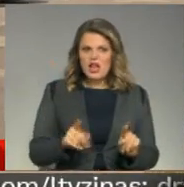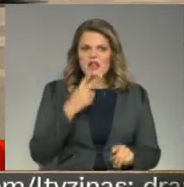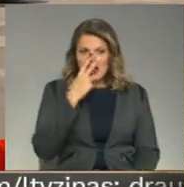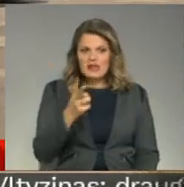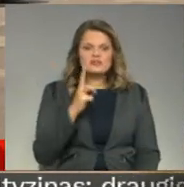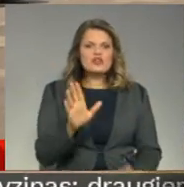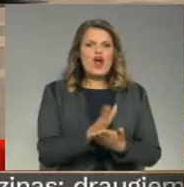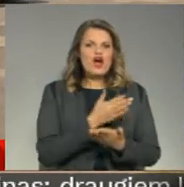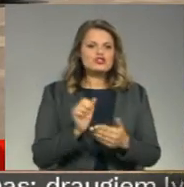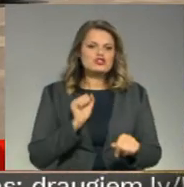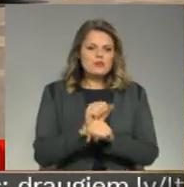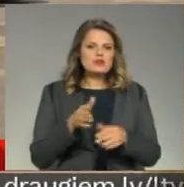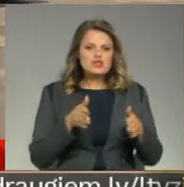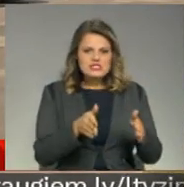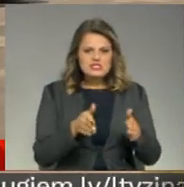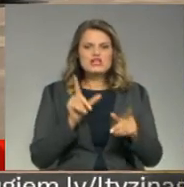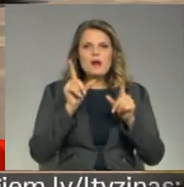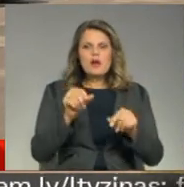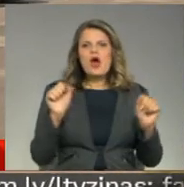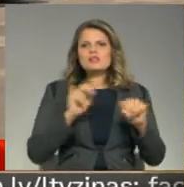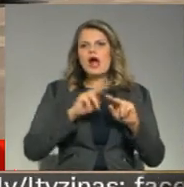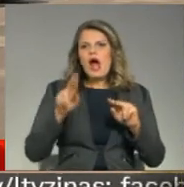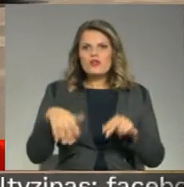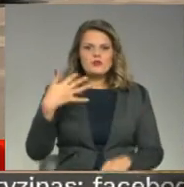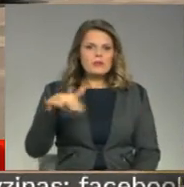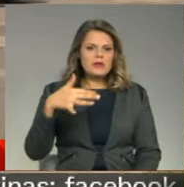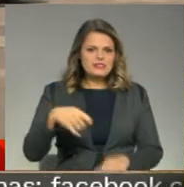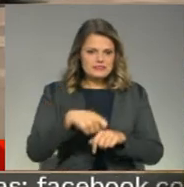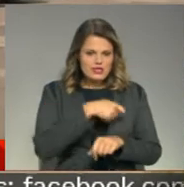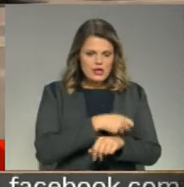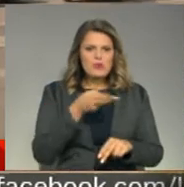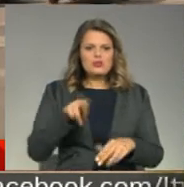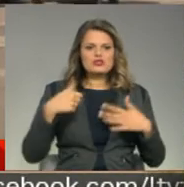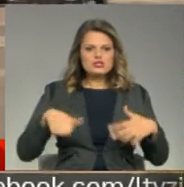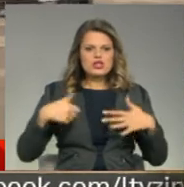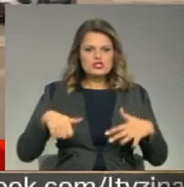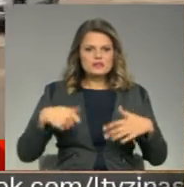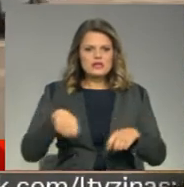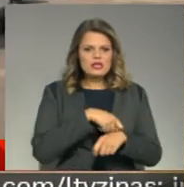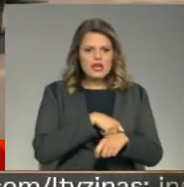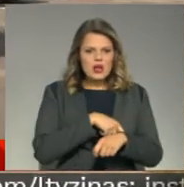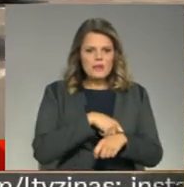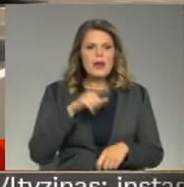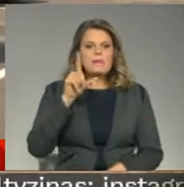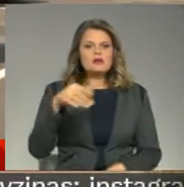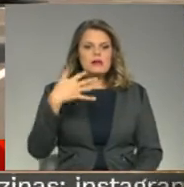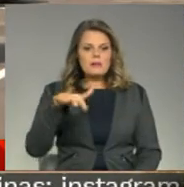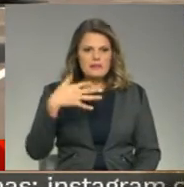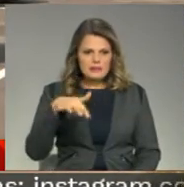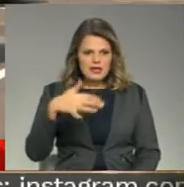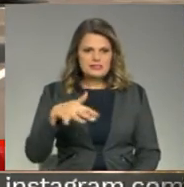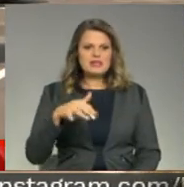redzams, kā atšķiras bremzēšanas ceļš braucot ar atļautajiem 50 un 60 kilometriem stundā. Braucot uz 50,